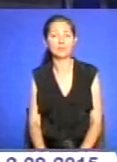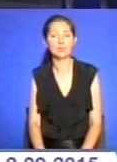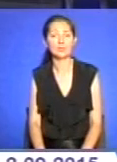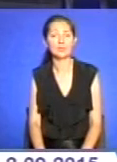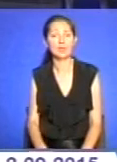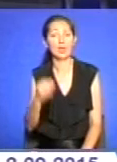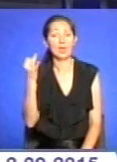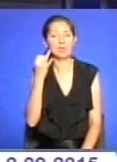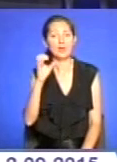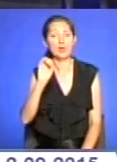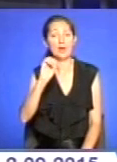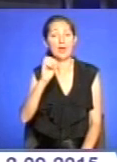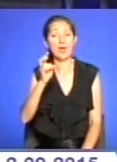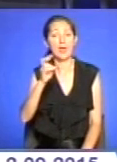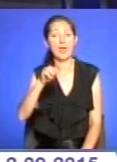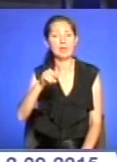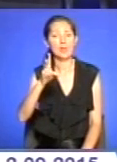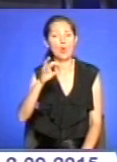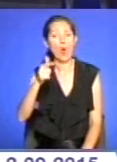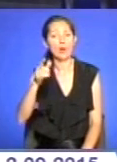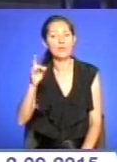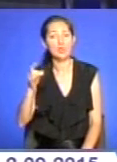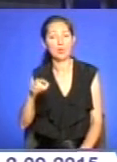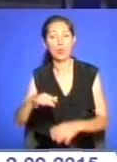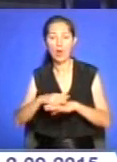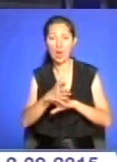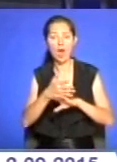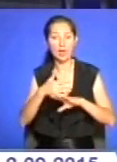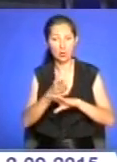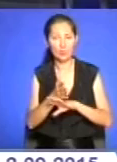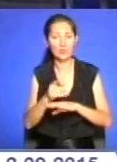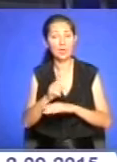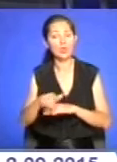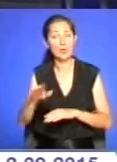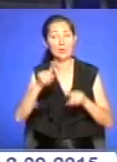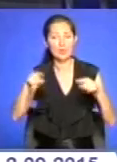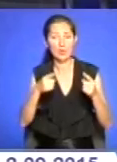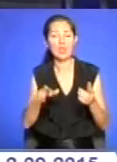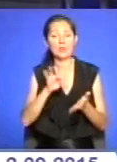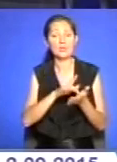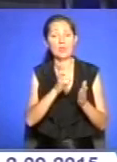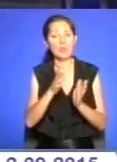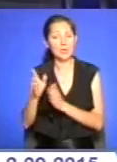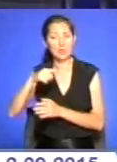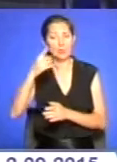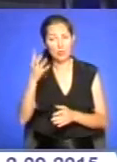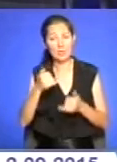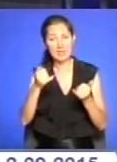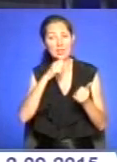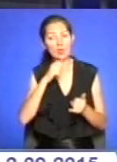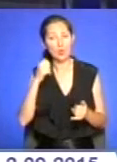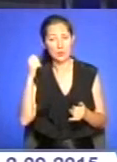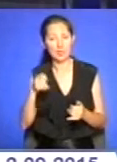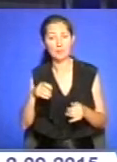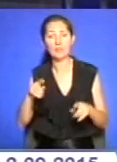Історику етнографічну карту Тернопільщини створили у Тернопільській міській бібліотеці номер 4 для дорослих. Творці карти переконані, що вона